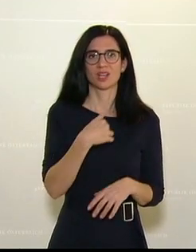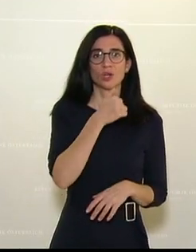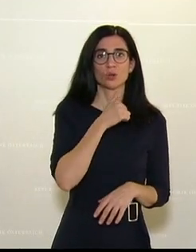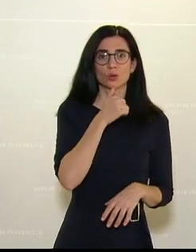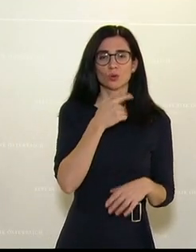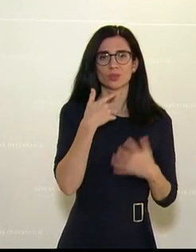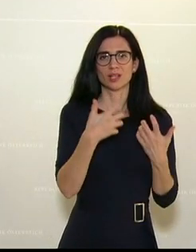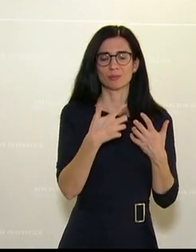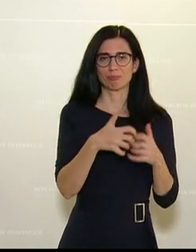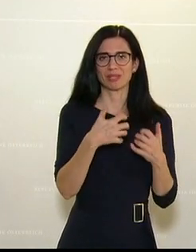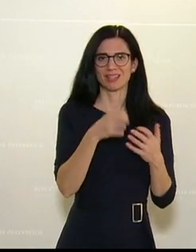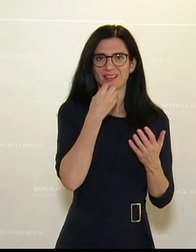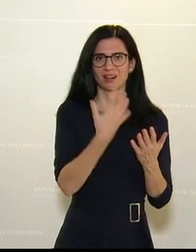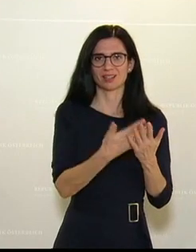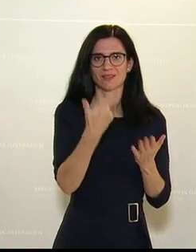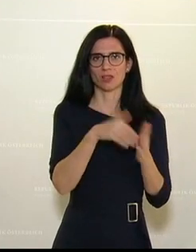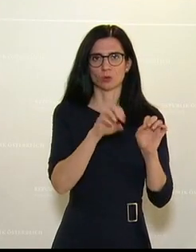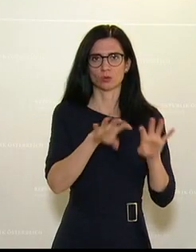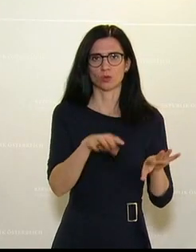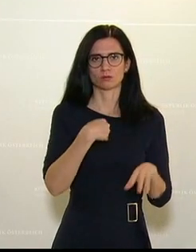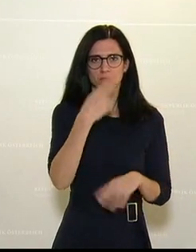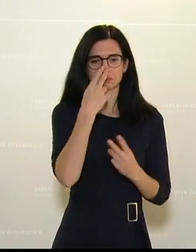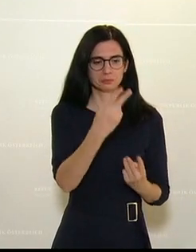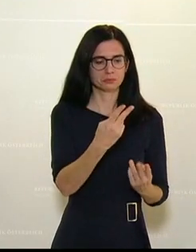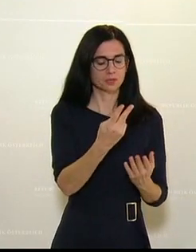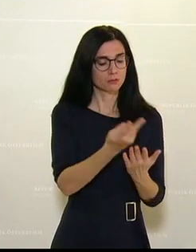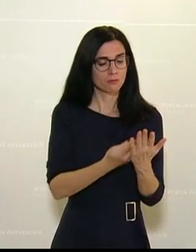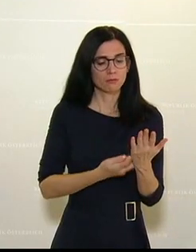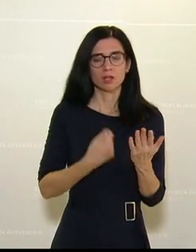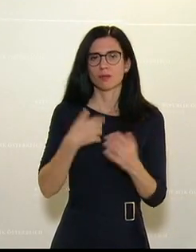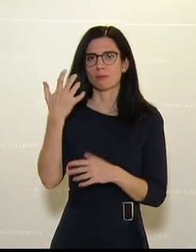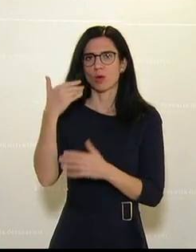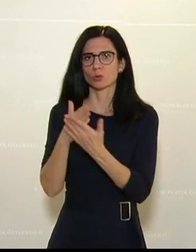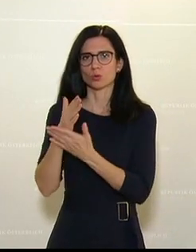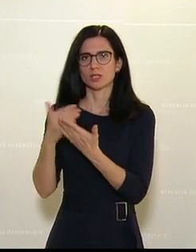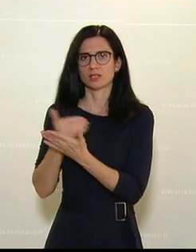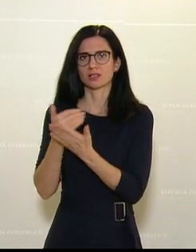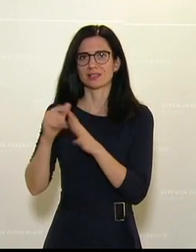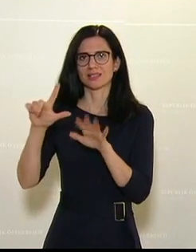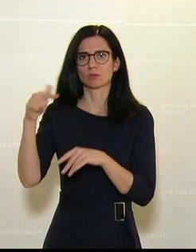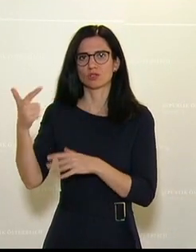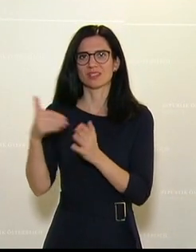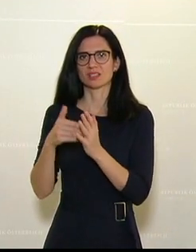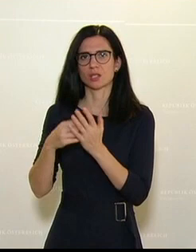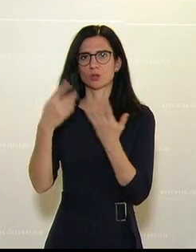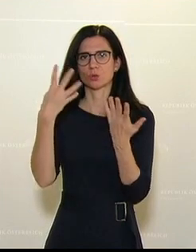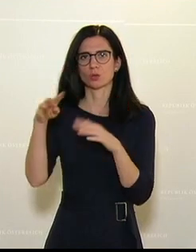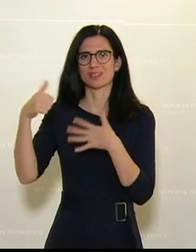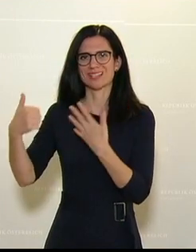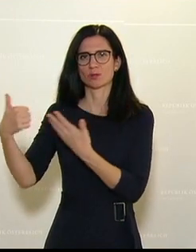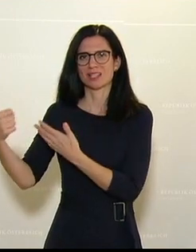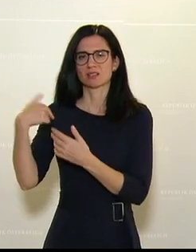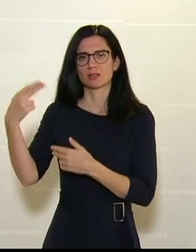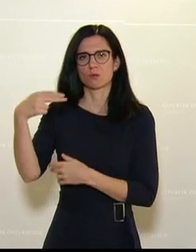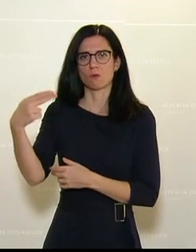-Bericht 2019 anschaut und feststellt, dass das durchschnittliche Einkommen der Bauern im Jahr 2019 bis 27.966